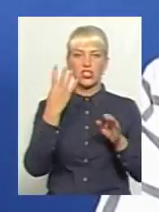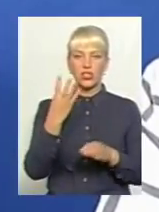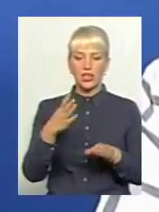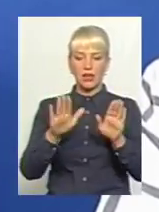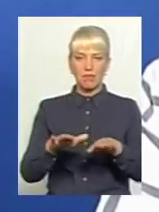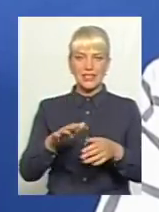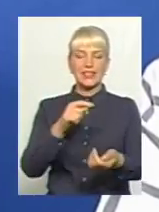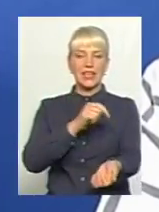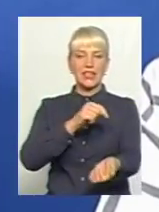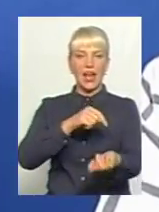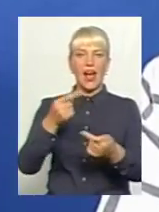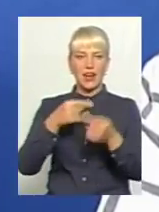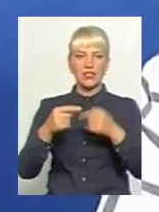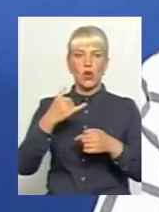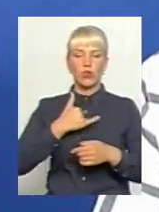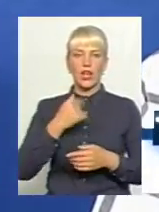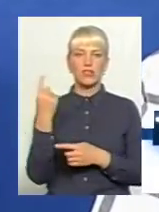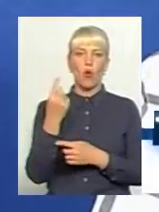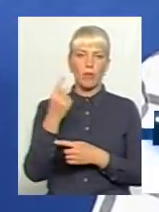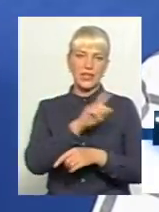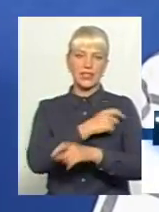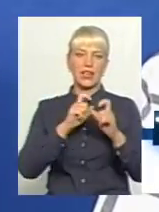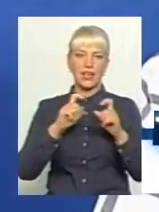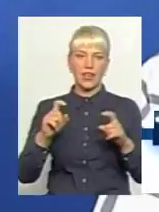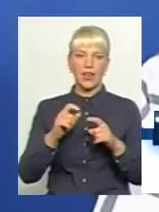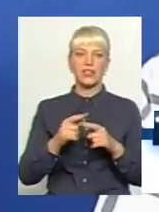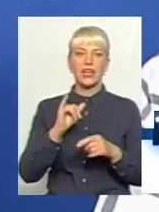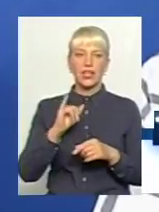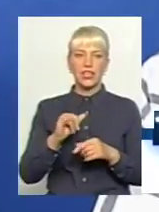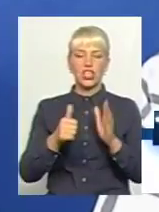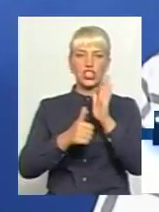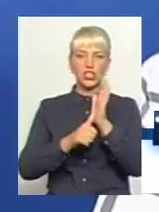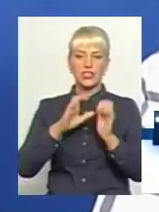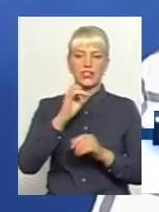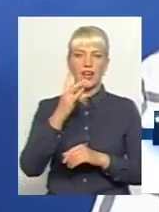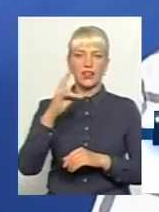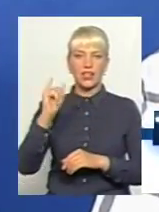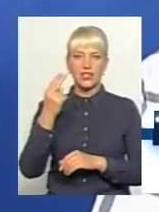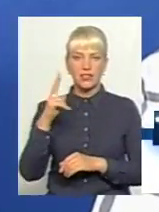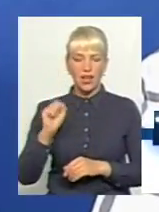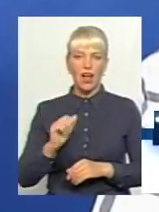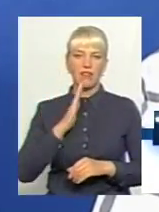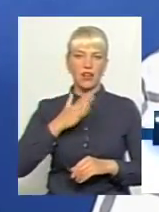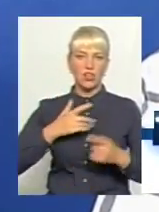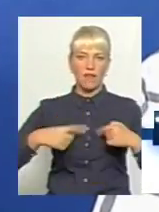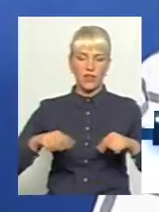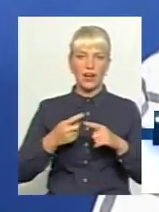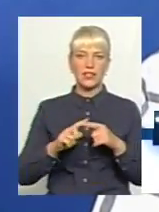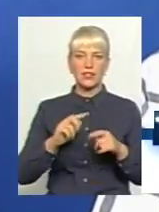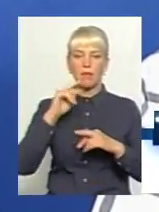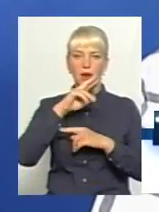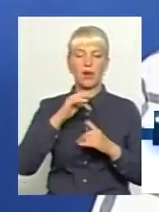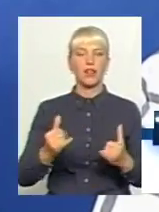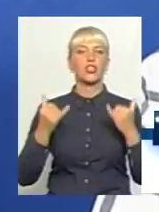діалізних місць, в нас в обласній лікарні відділені детоксікації, і 6 у сарненській нашій філії. Щодо апаратів, це апарати,